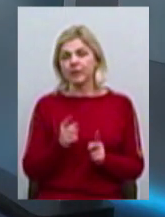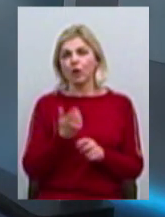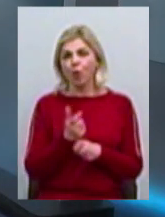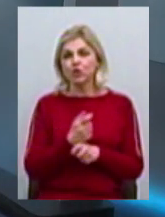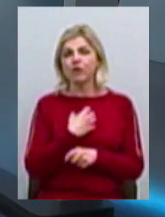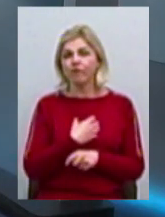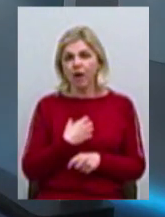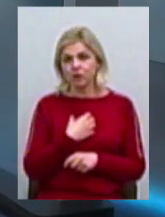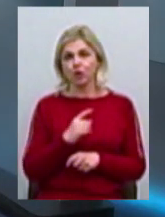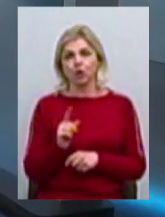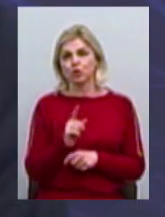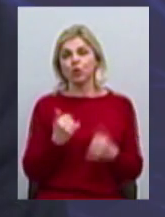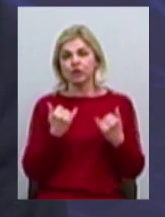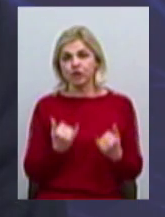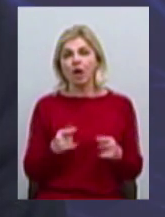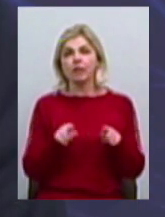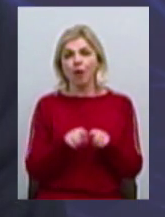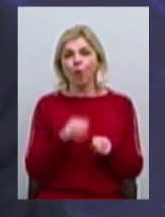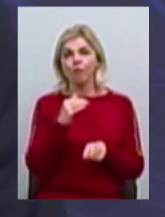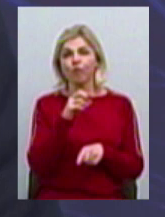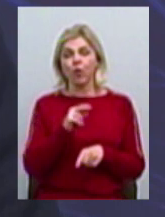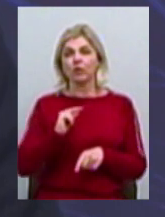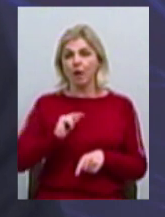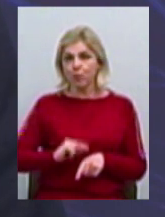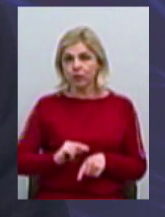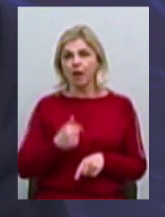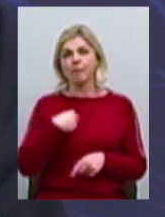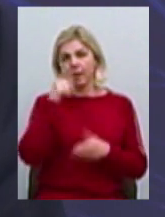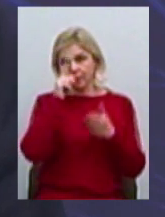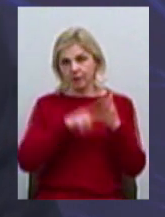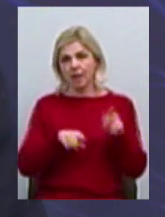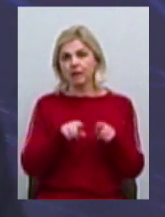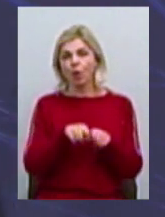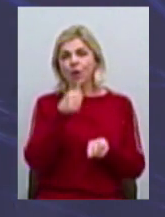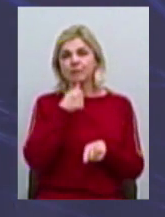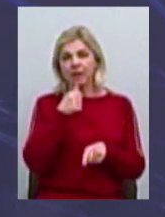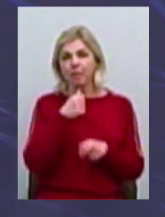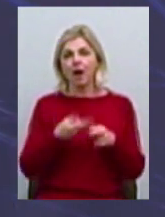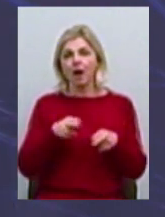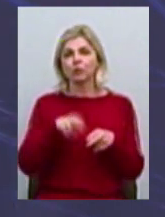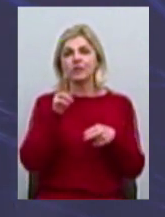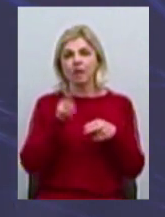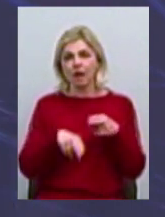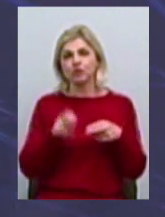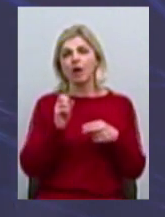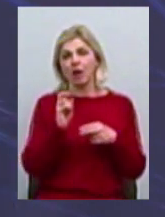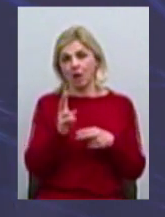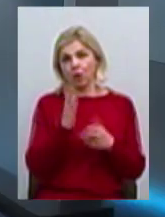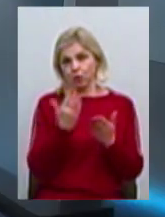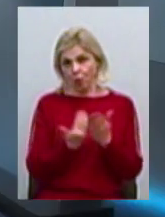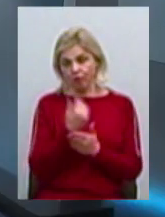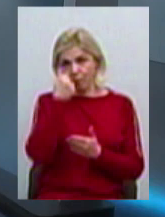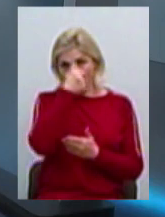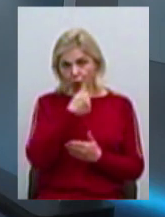що зараз подобний фонд роботи. Ми надаємся, що цей эксперимент, який закінчується, наскільки я знаю, к Новому году,